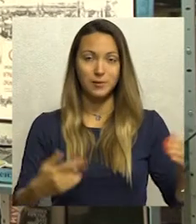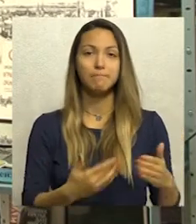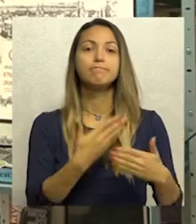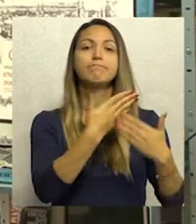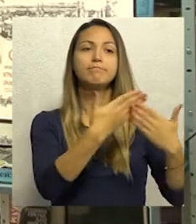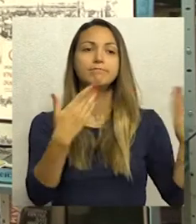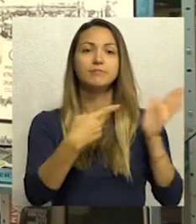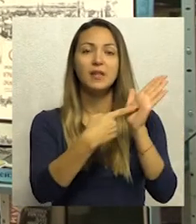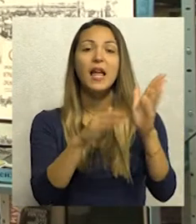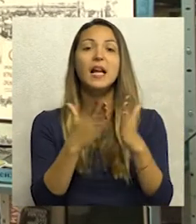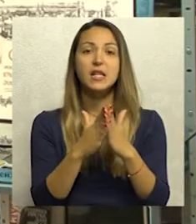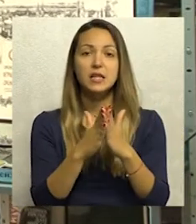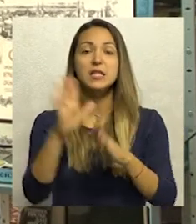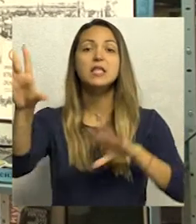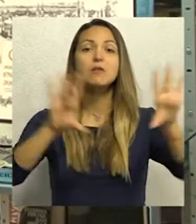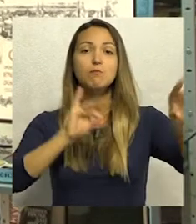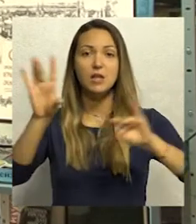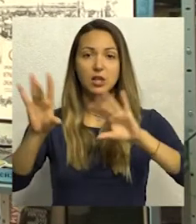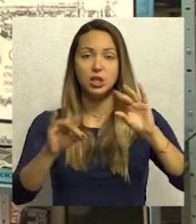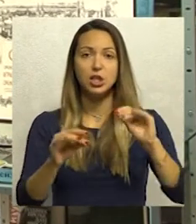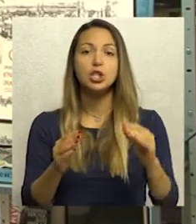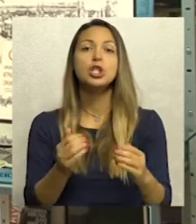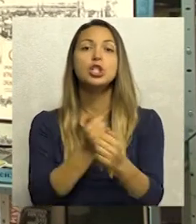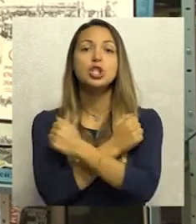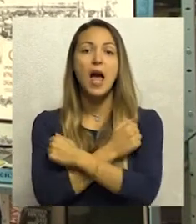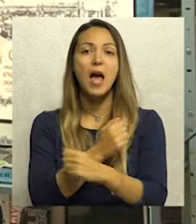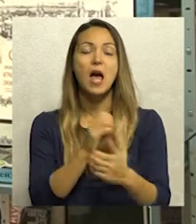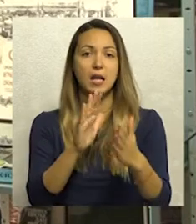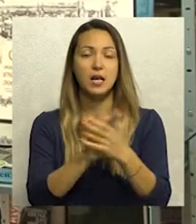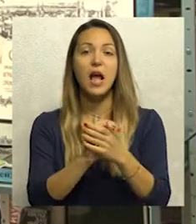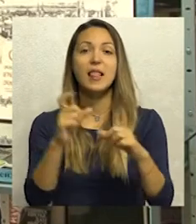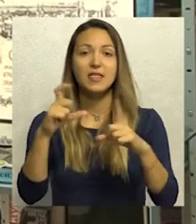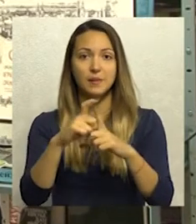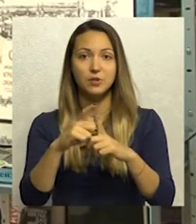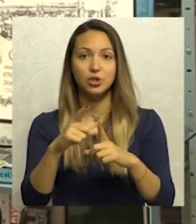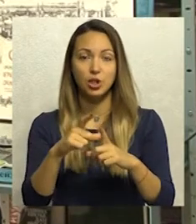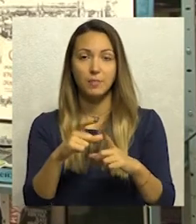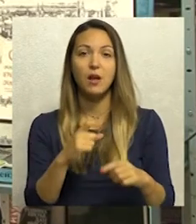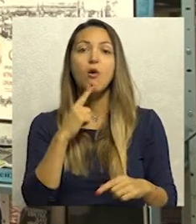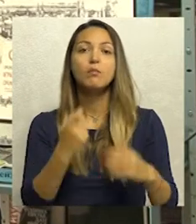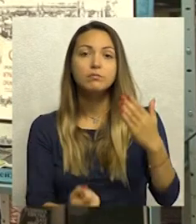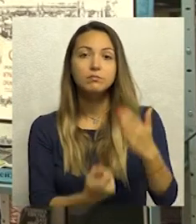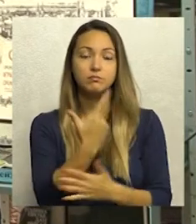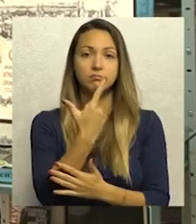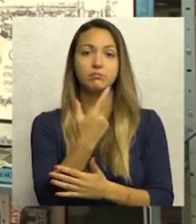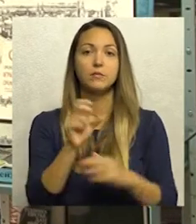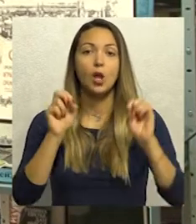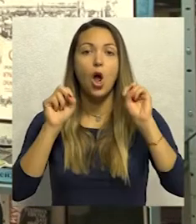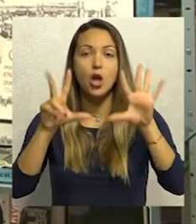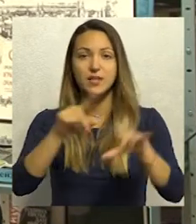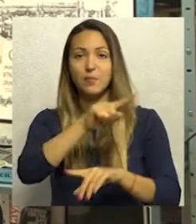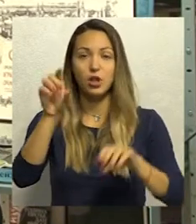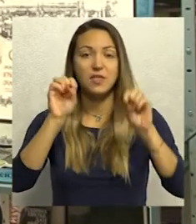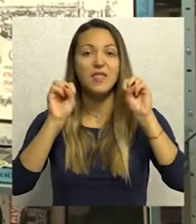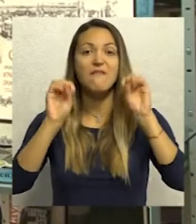zbirke Žarka Dimića, privatne zbirke, raritetne knjige, koja datira od XVIII. do XIX. veka,